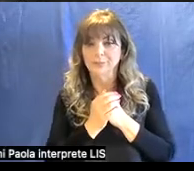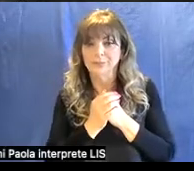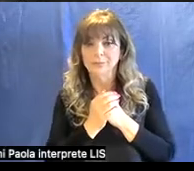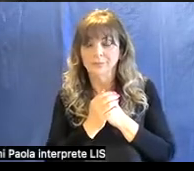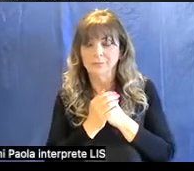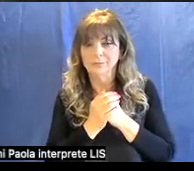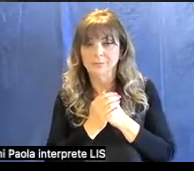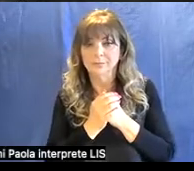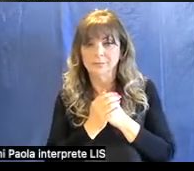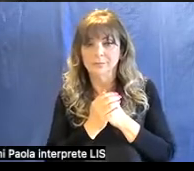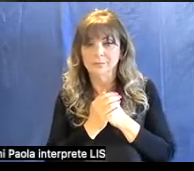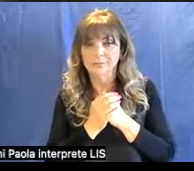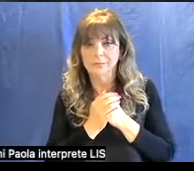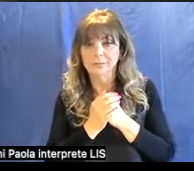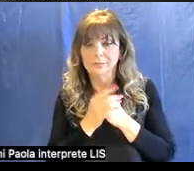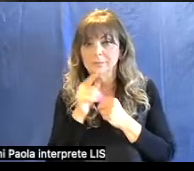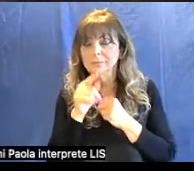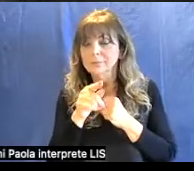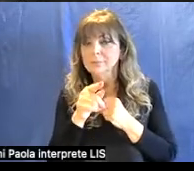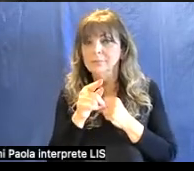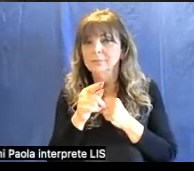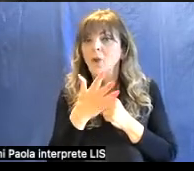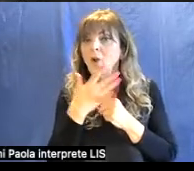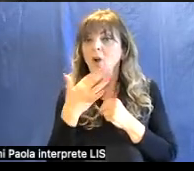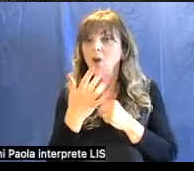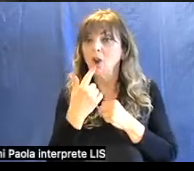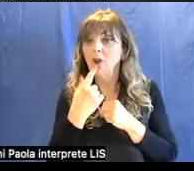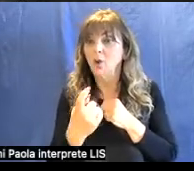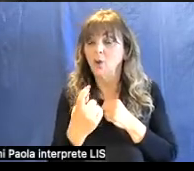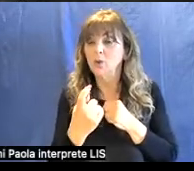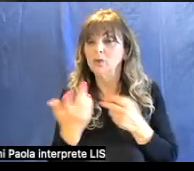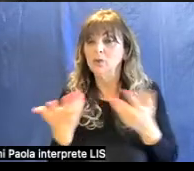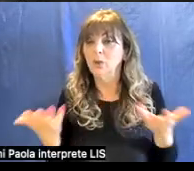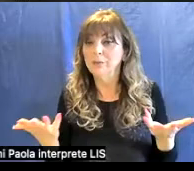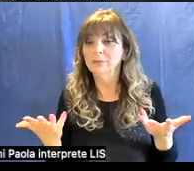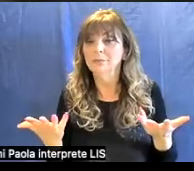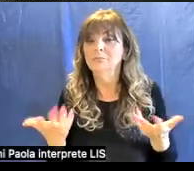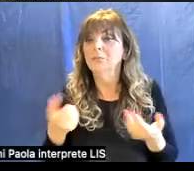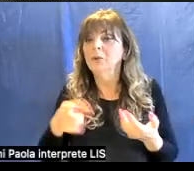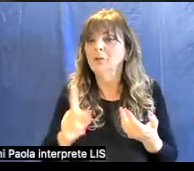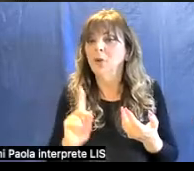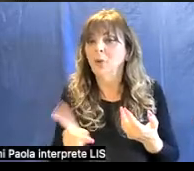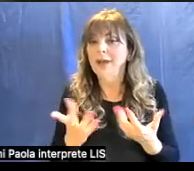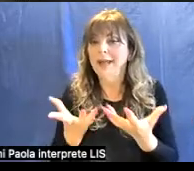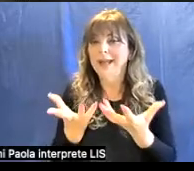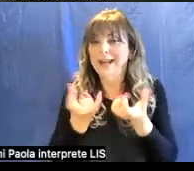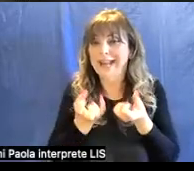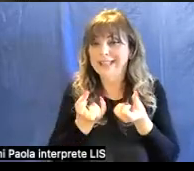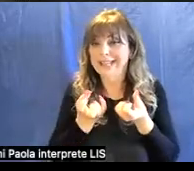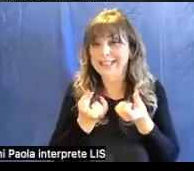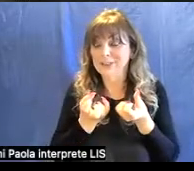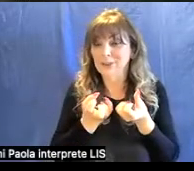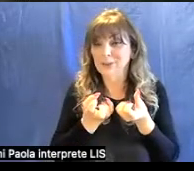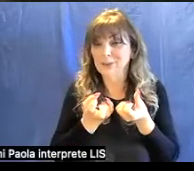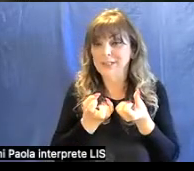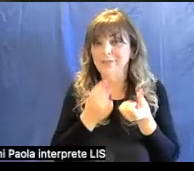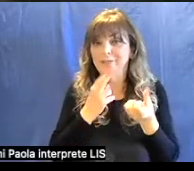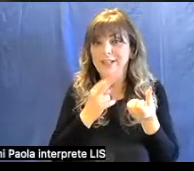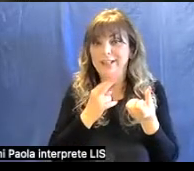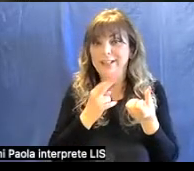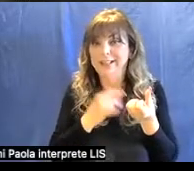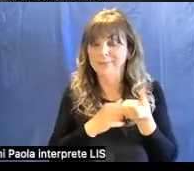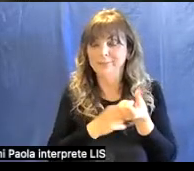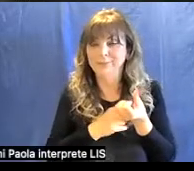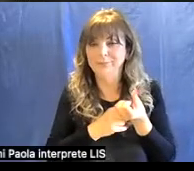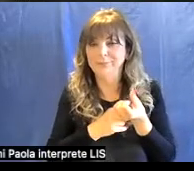In questo caso appunto il colore rosso è causato dall'assorbimento della radiazione verde. Allora,